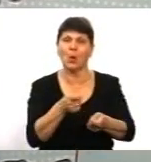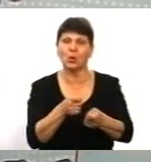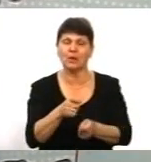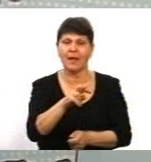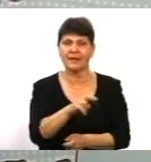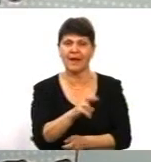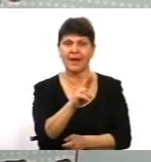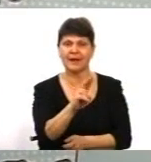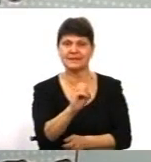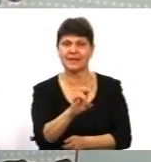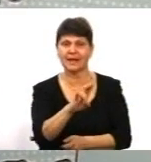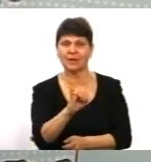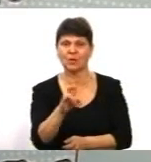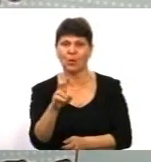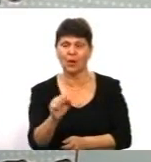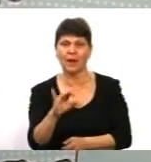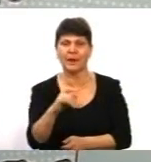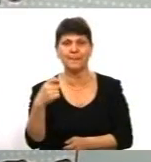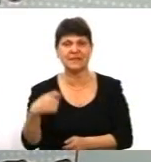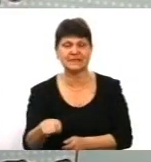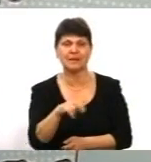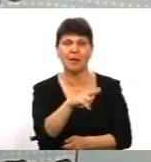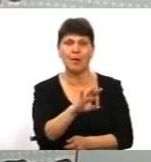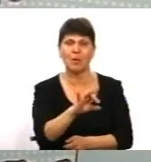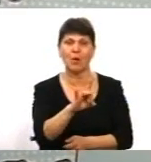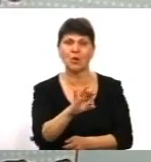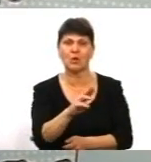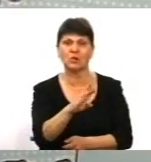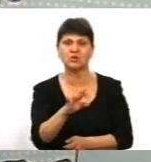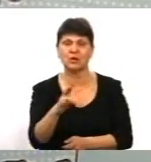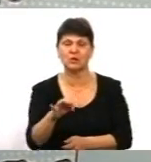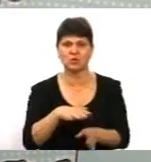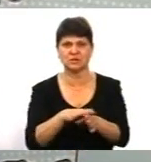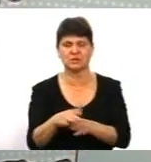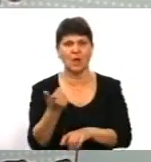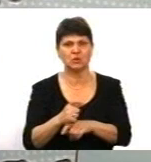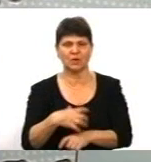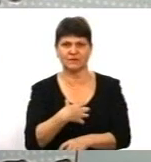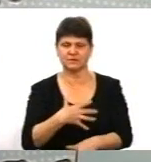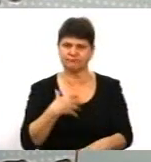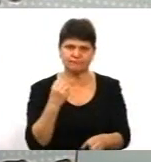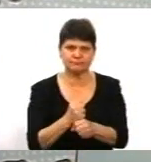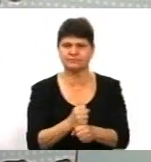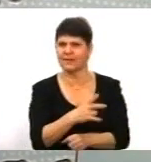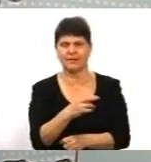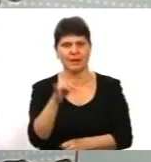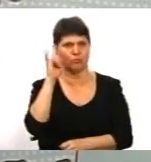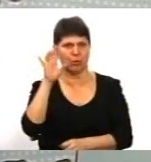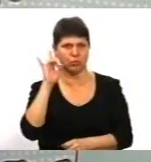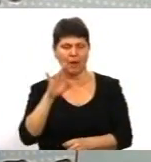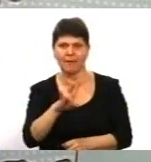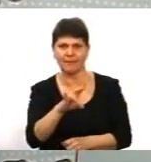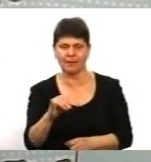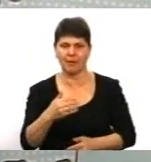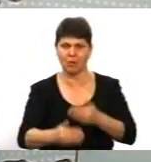і президентом Порошенка здійснені дуже важливі, жорсткі і дуже непопулярні кроки. Справа в тому,